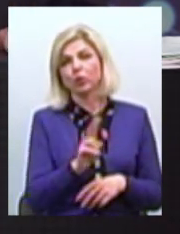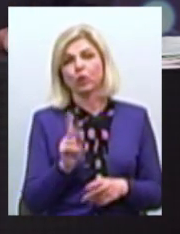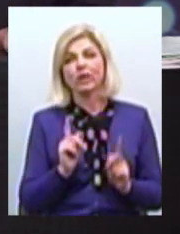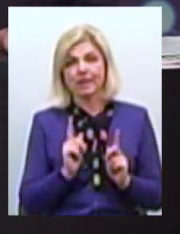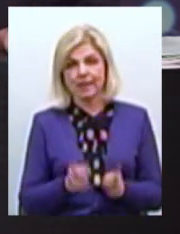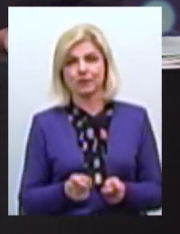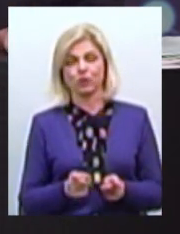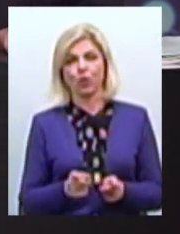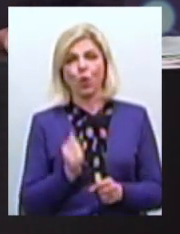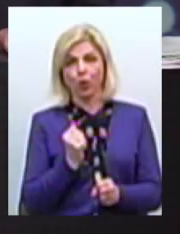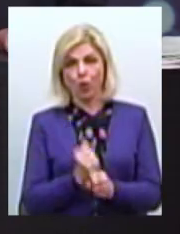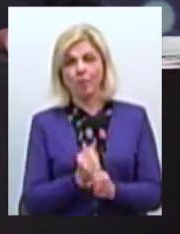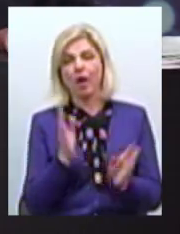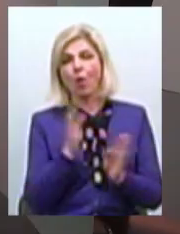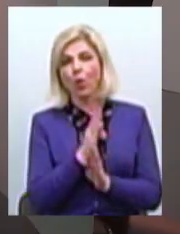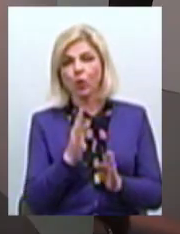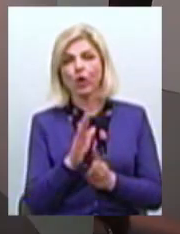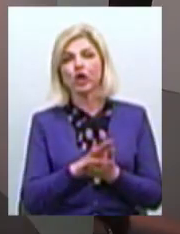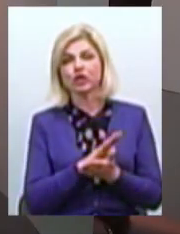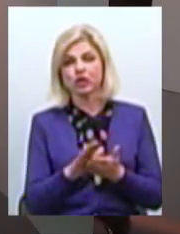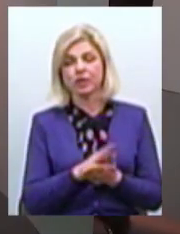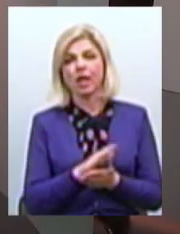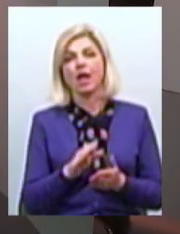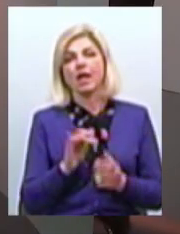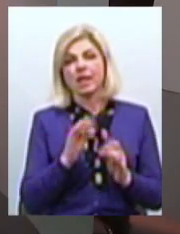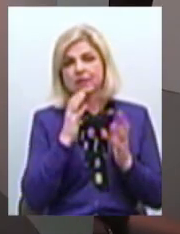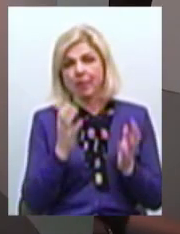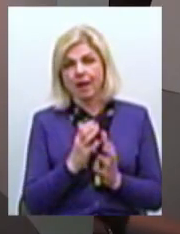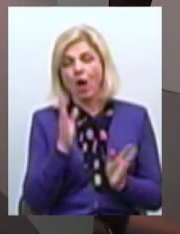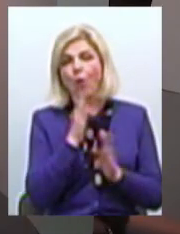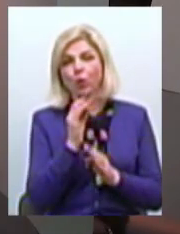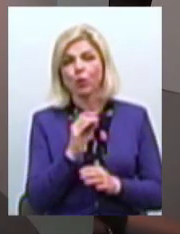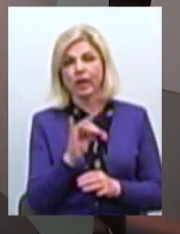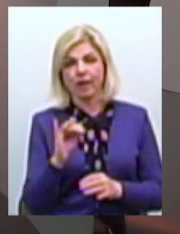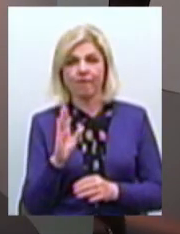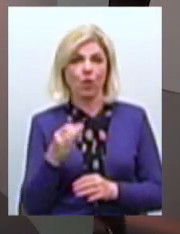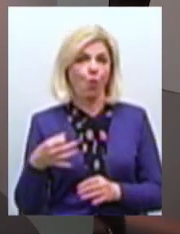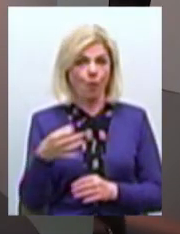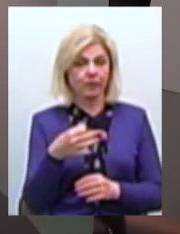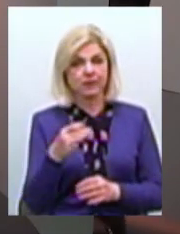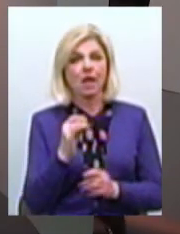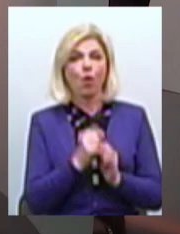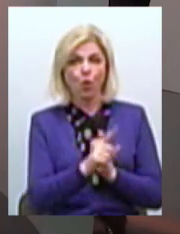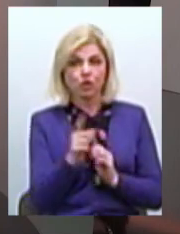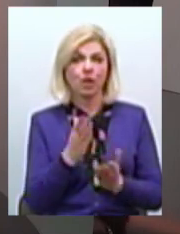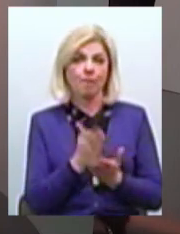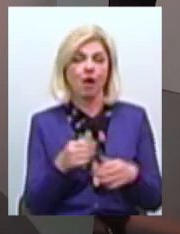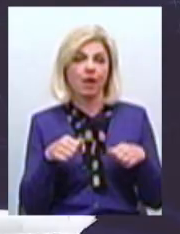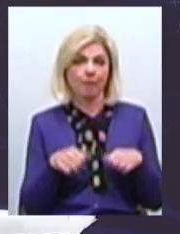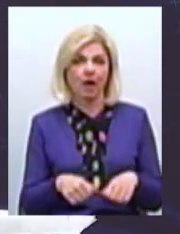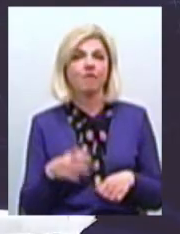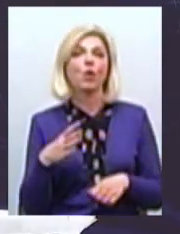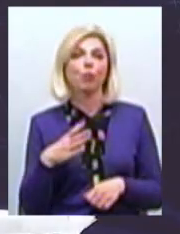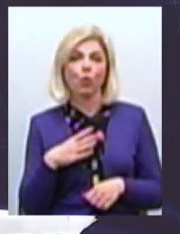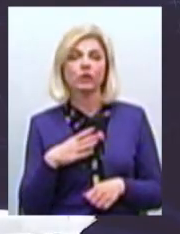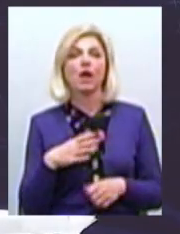робить екологічний розвиток і збереження екології в області Але в той же час кожен має право бути